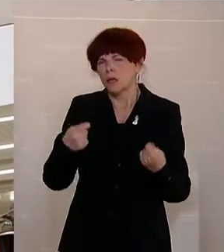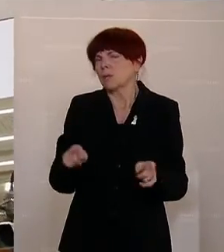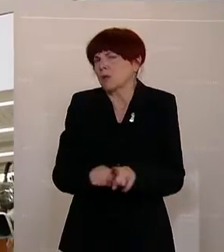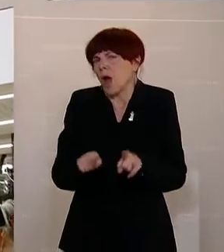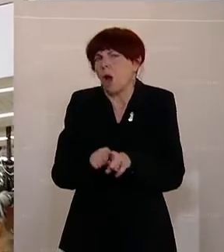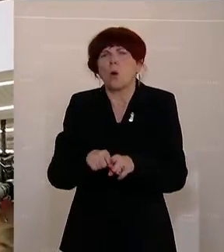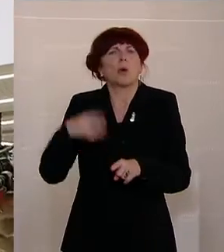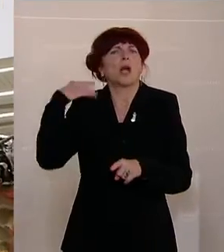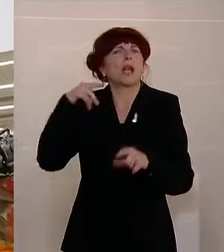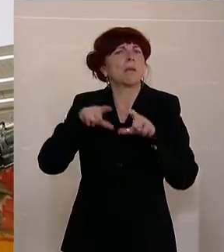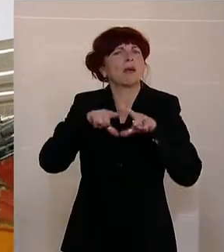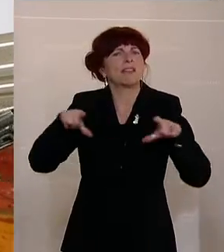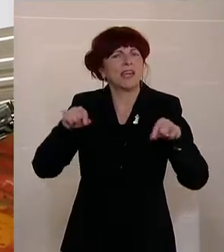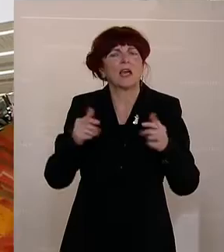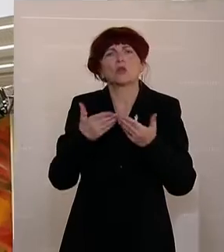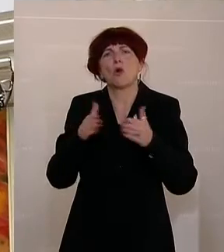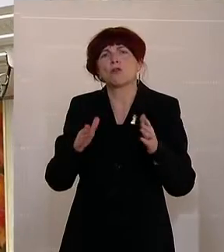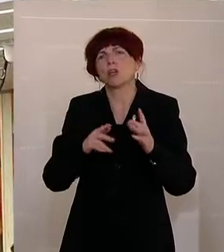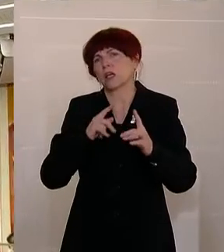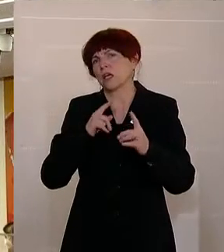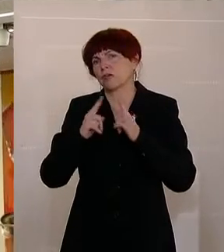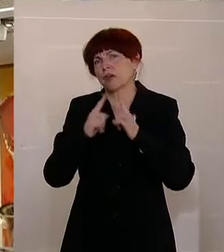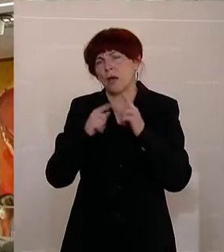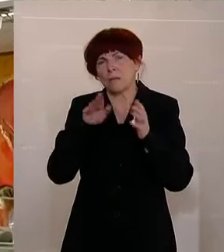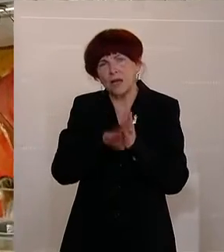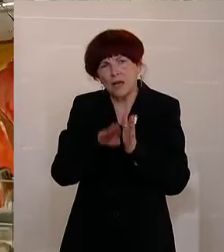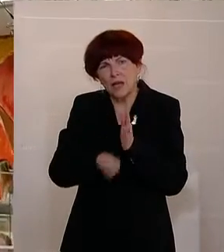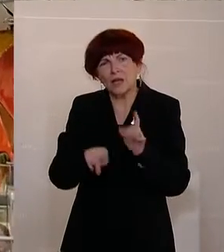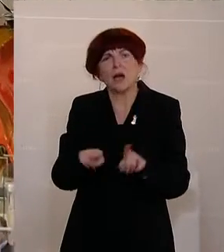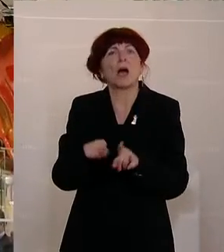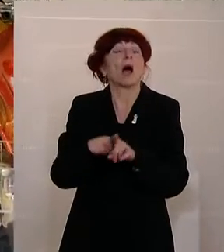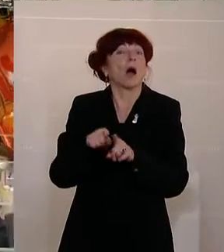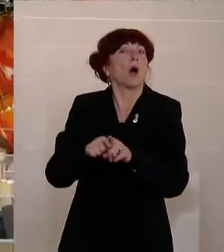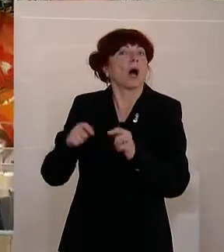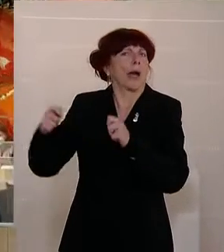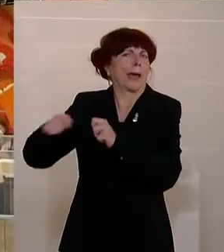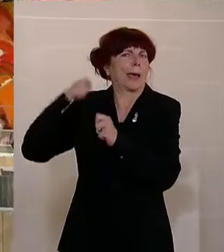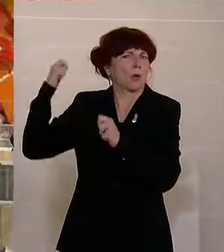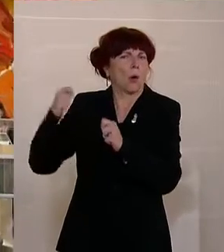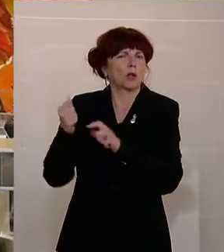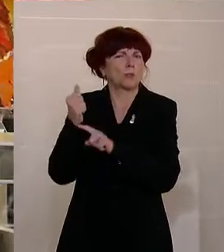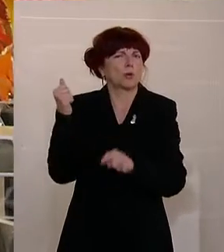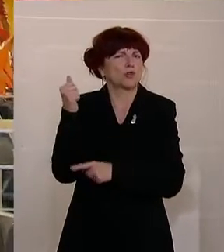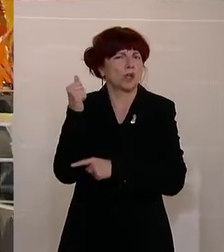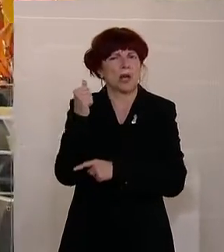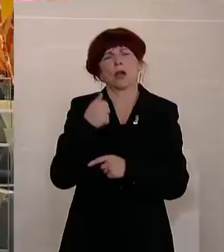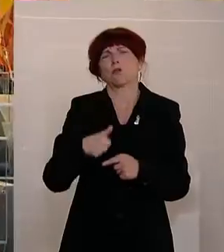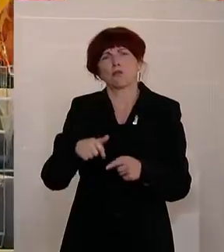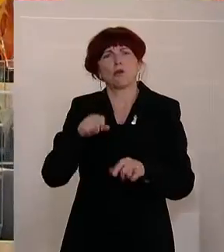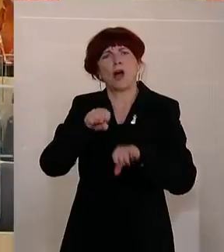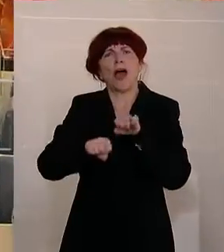Verkehrsmittel billiger machen. Wir haben ein Rekordbudget für den Ausbau von Fuß- und Radwegen. Wir schaffen